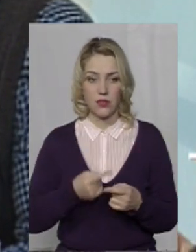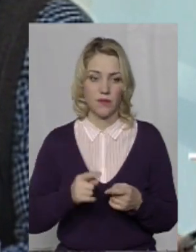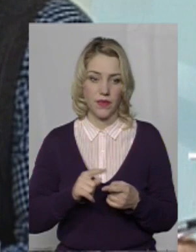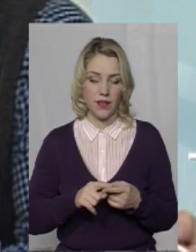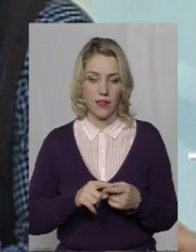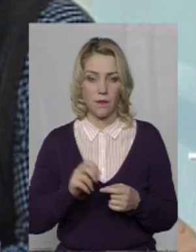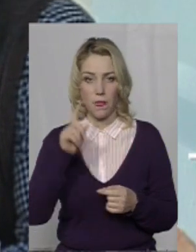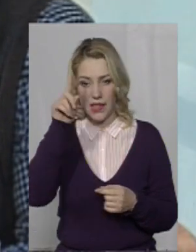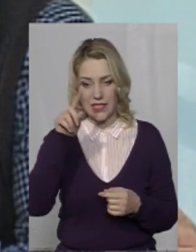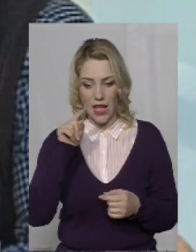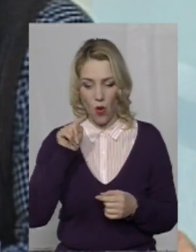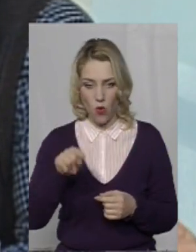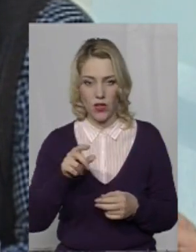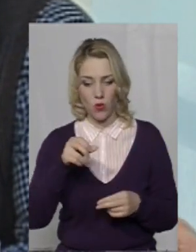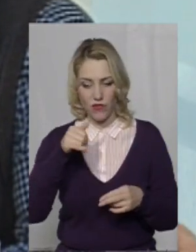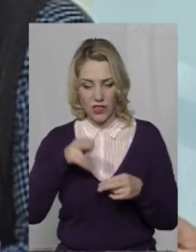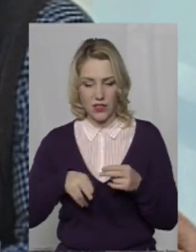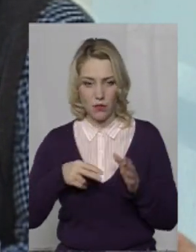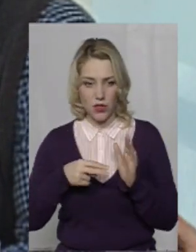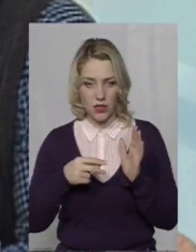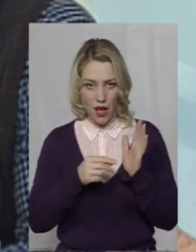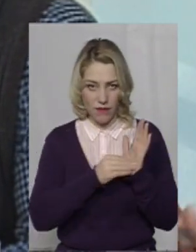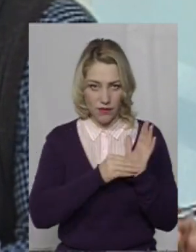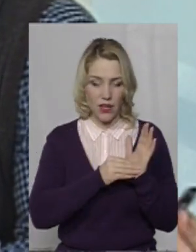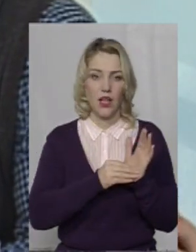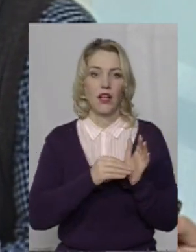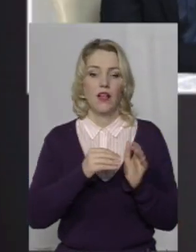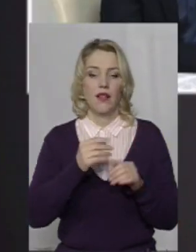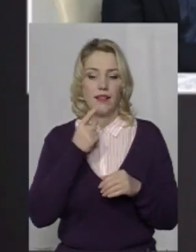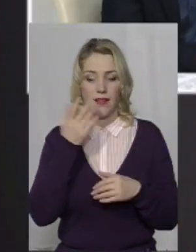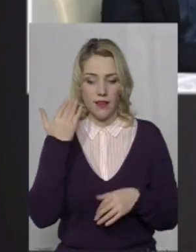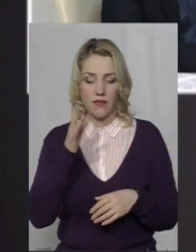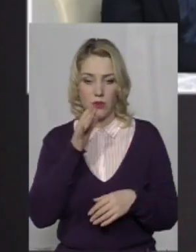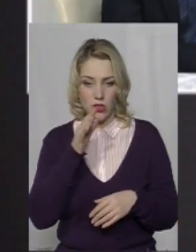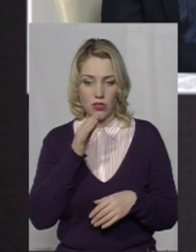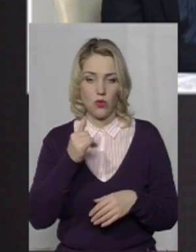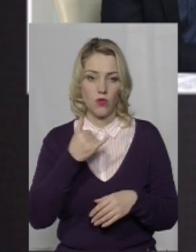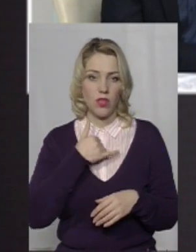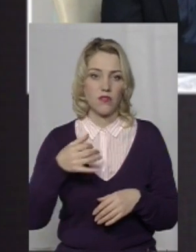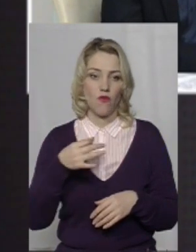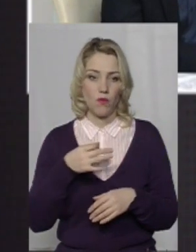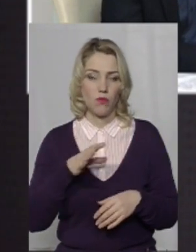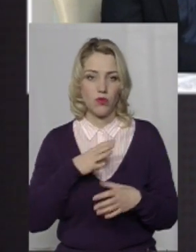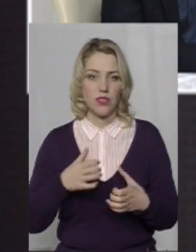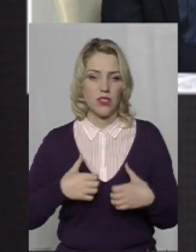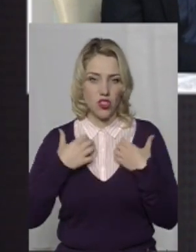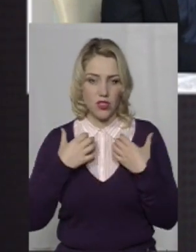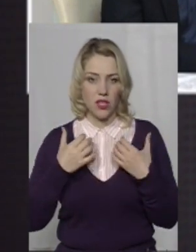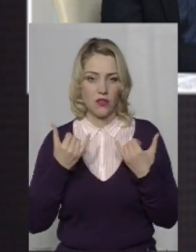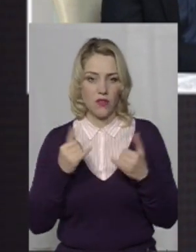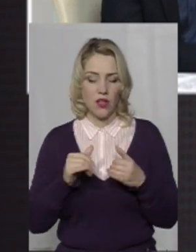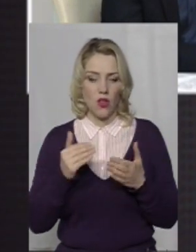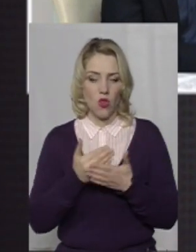знак оклику поставити в кінці. Недавнім часом в нашій області сталася страшна новина, а саме